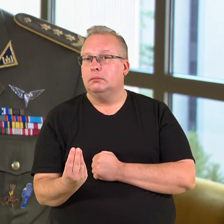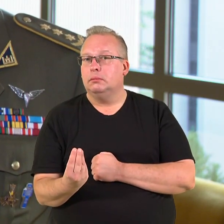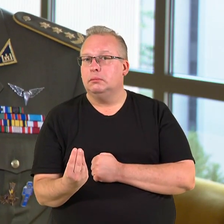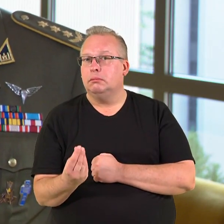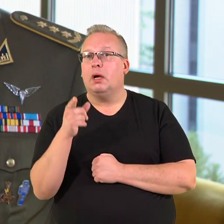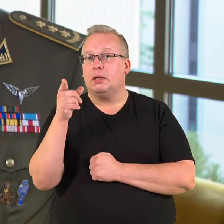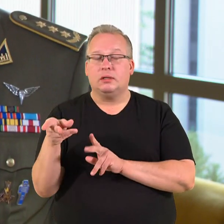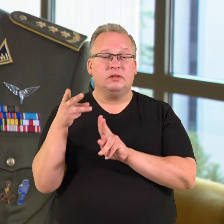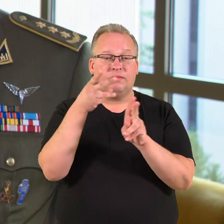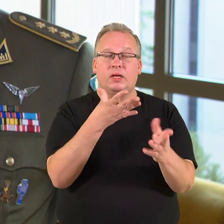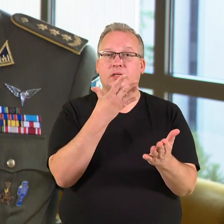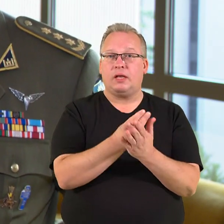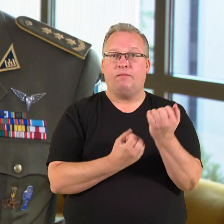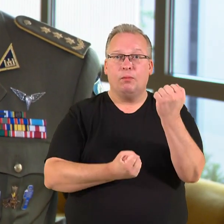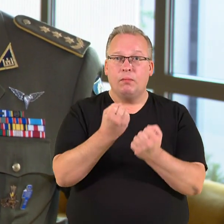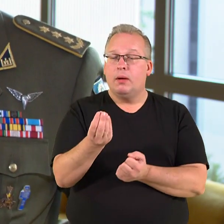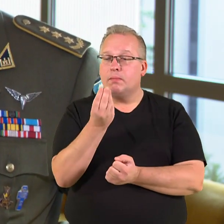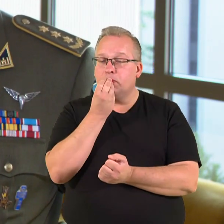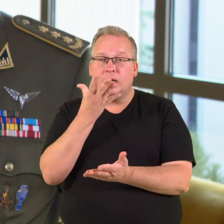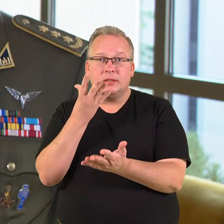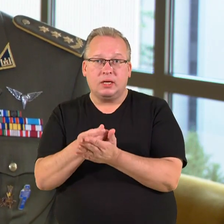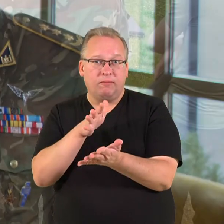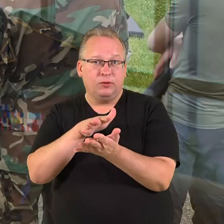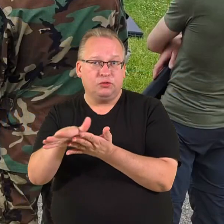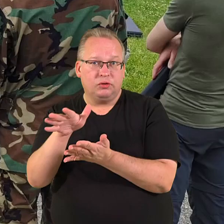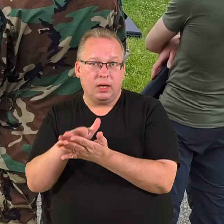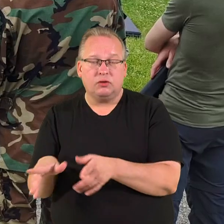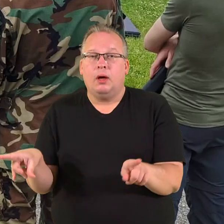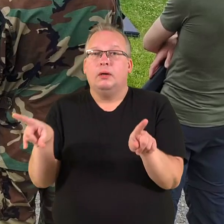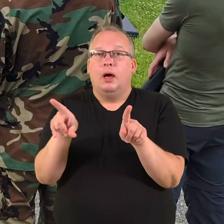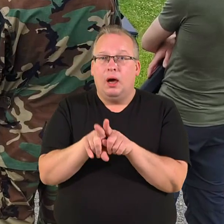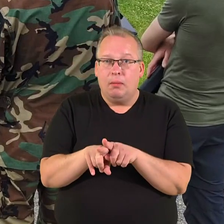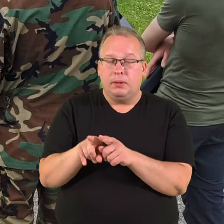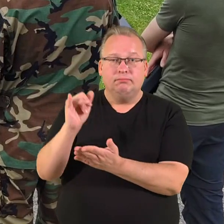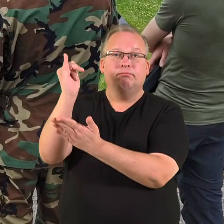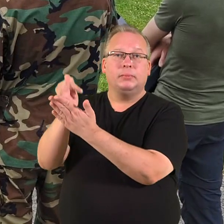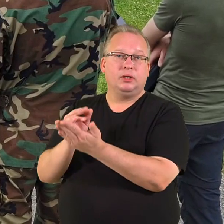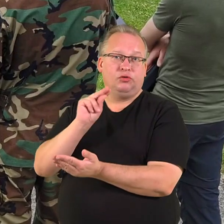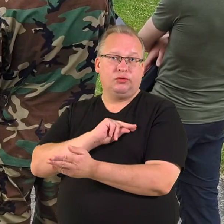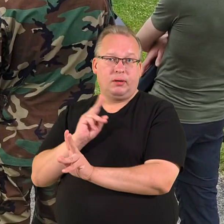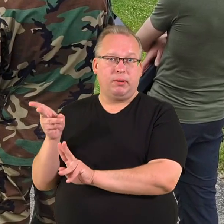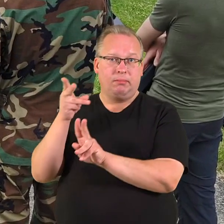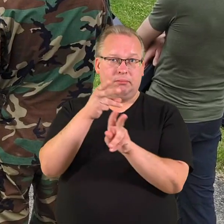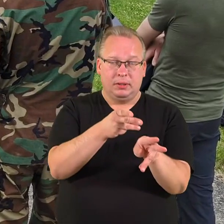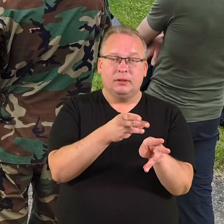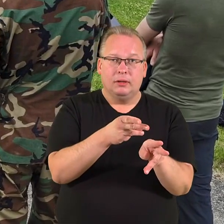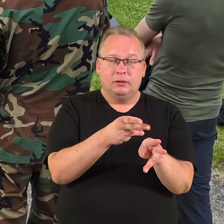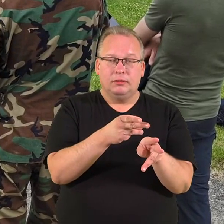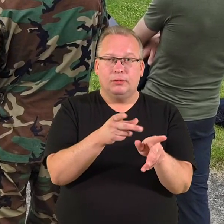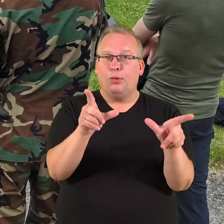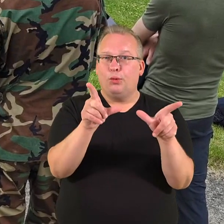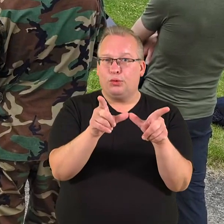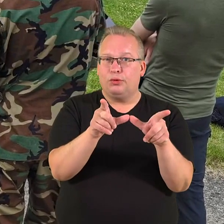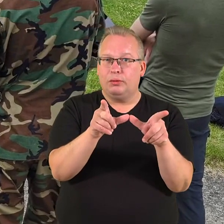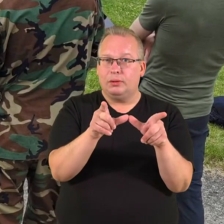atvyksta su savo transportu, valgo savo maistą, bet turi dar ir atsiprašyti iš darbo, kad atvykti, vykdyti užduoties. Šita